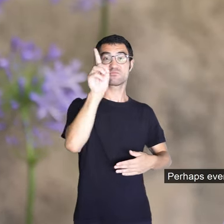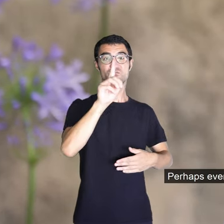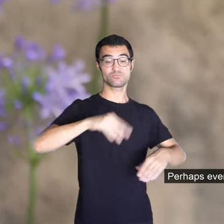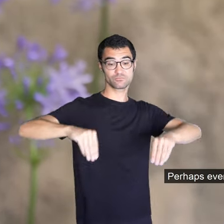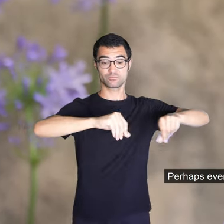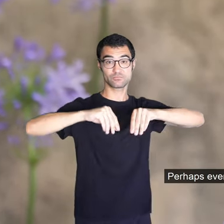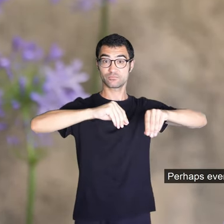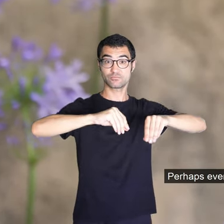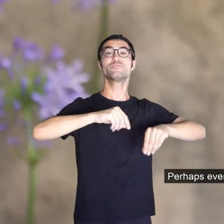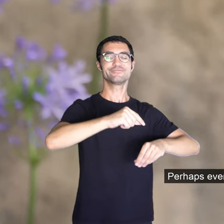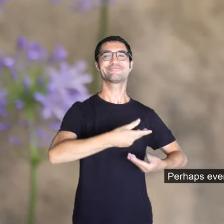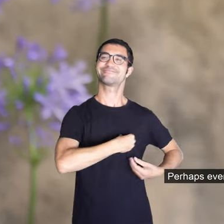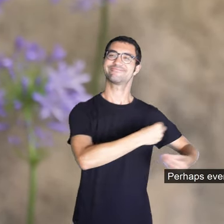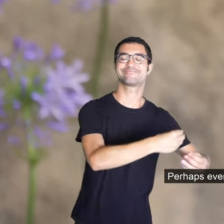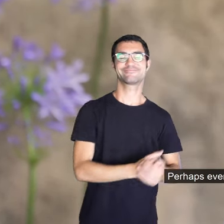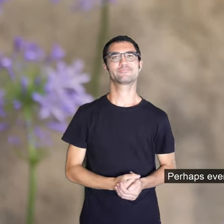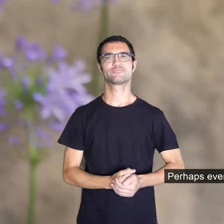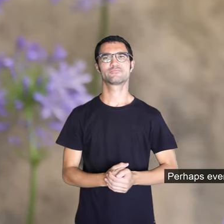O també a l'altra banda.